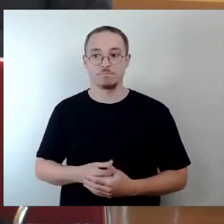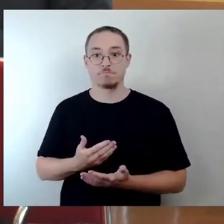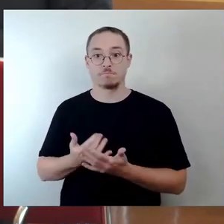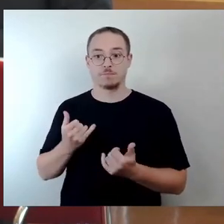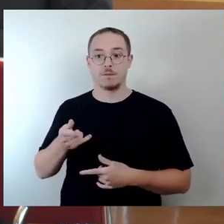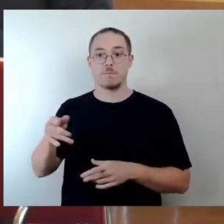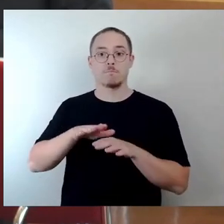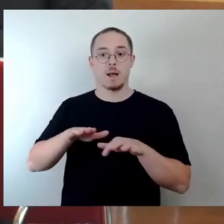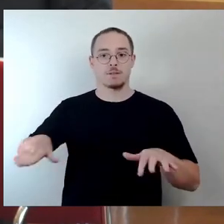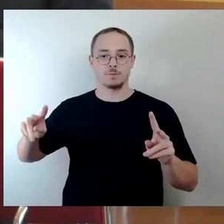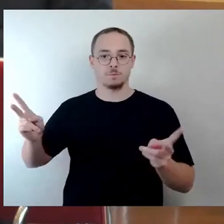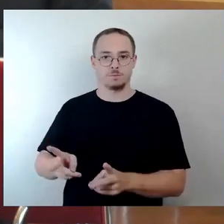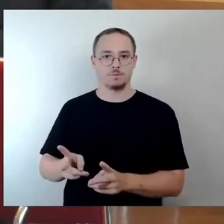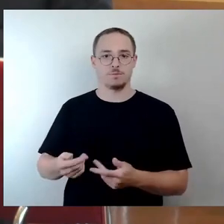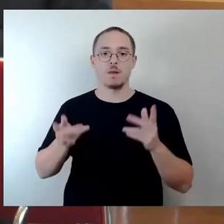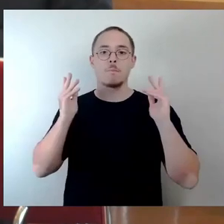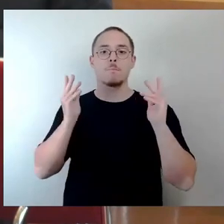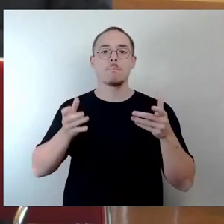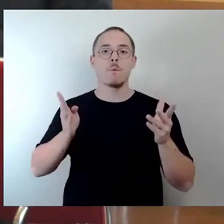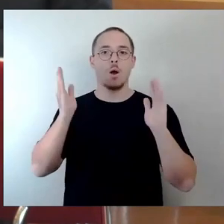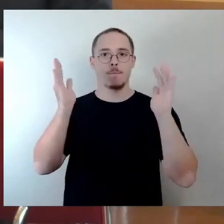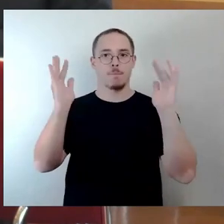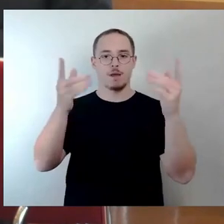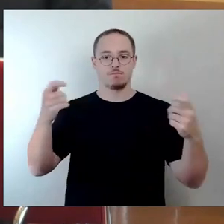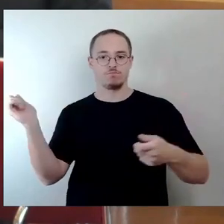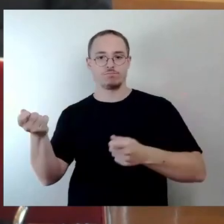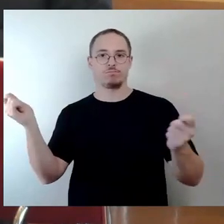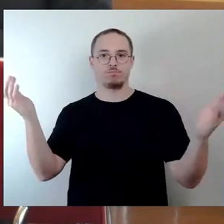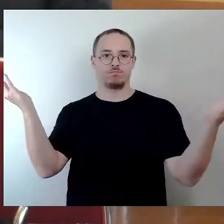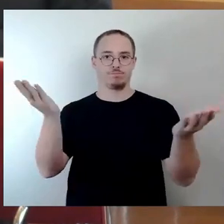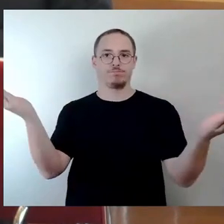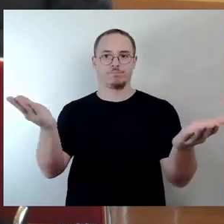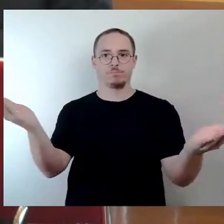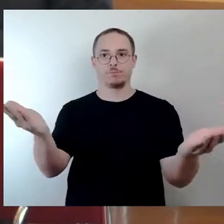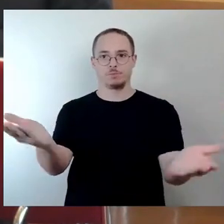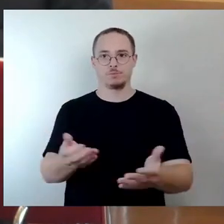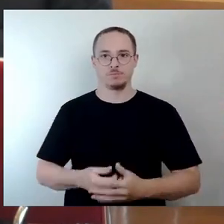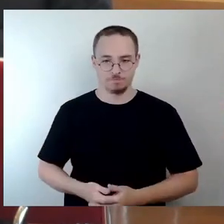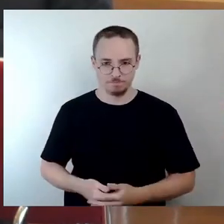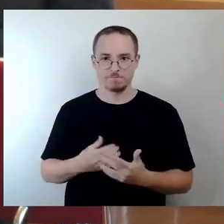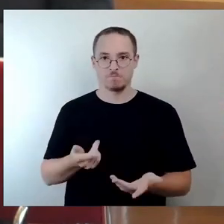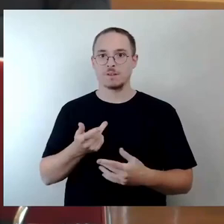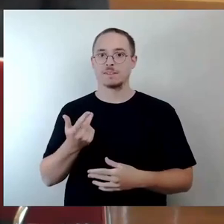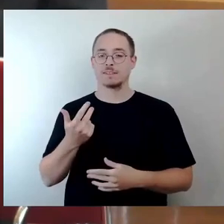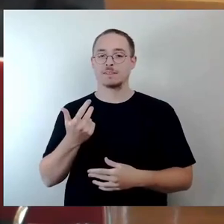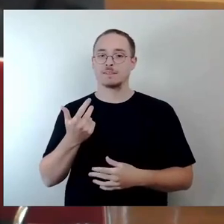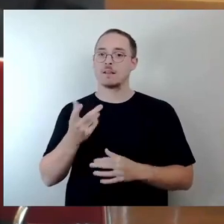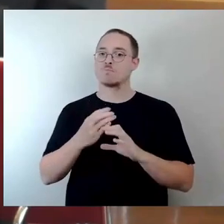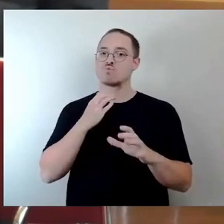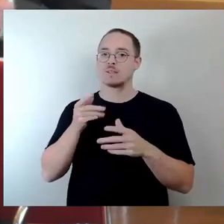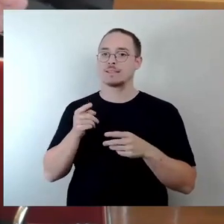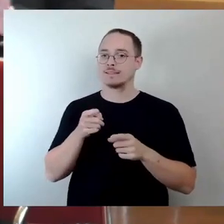werden, Rechts- vor Linksregelung soll wegfallen, zwei zusätzliche Buslinien sollen über diese Straße geführt werden. Damit würde aus einer